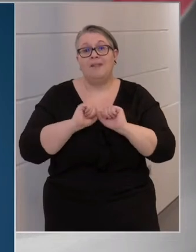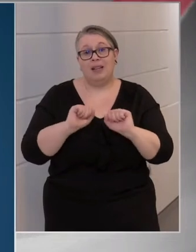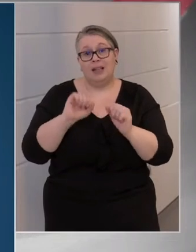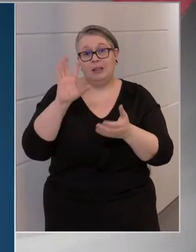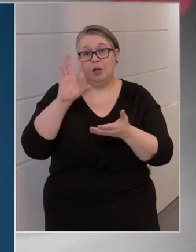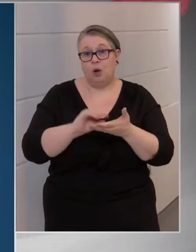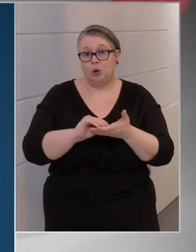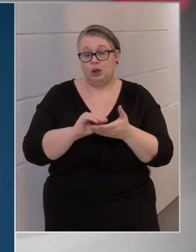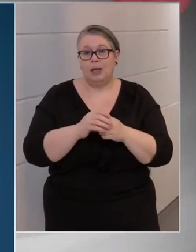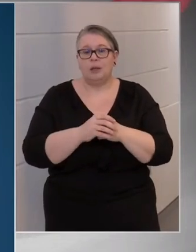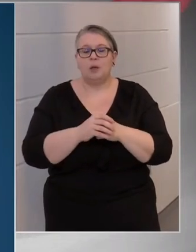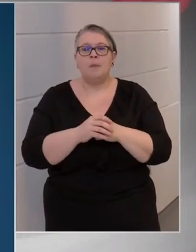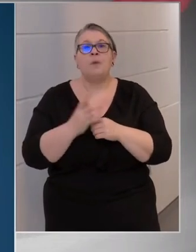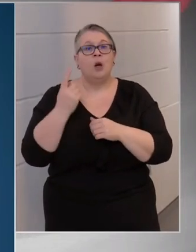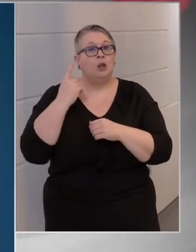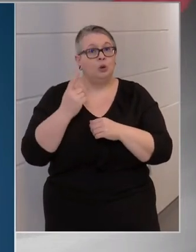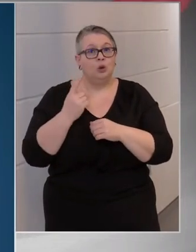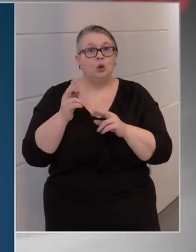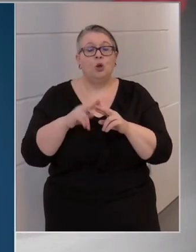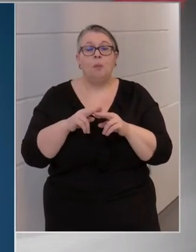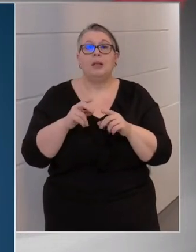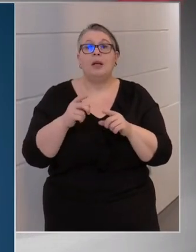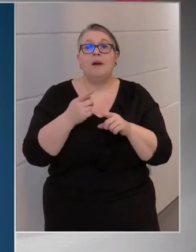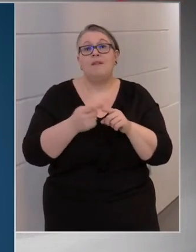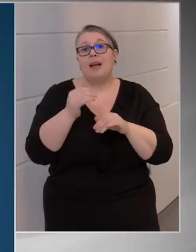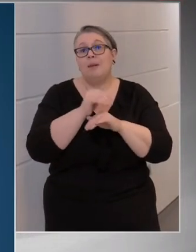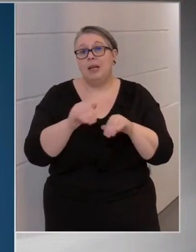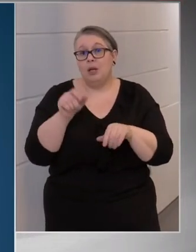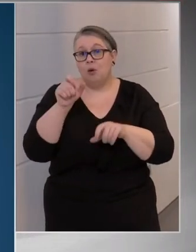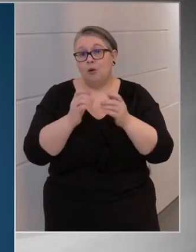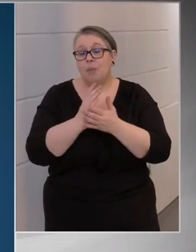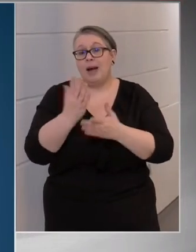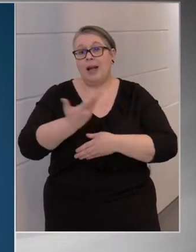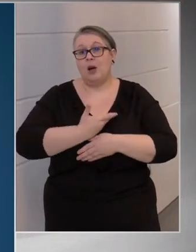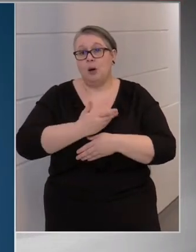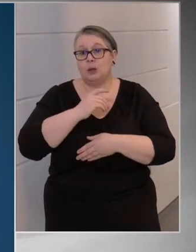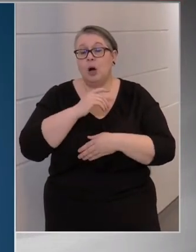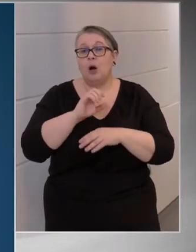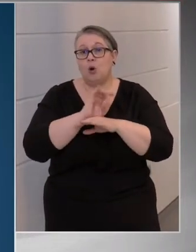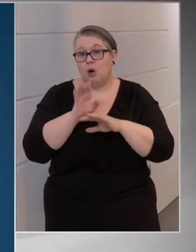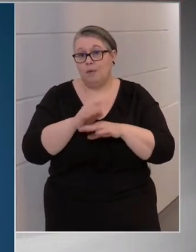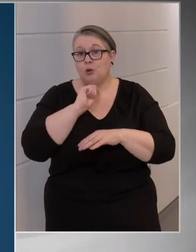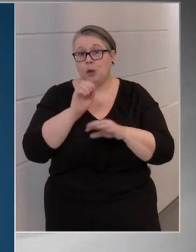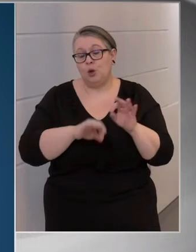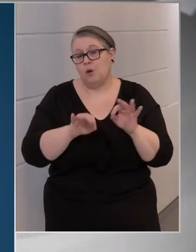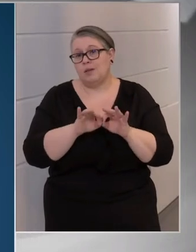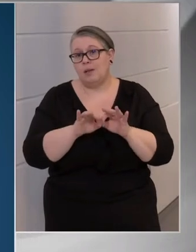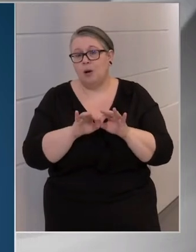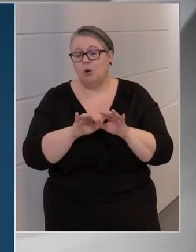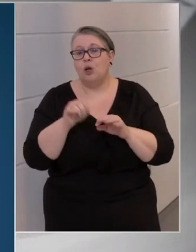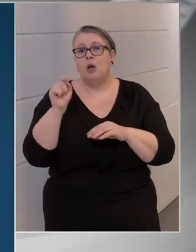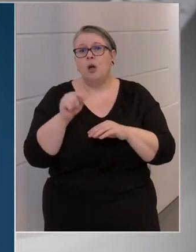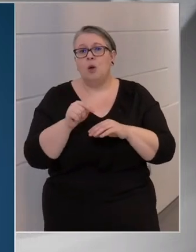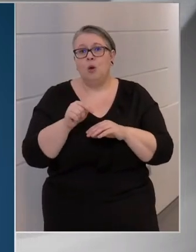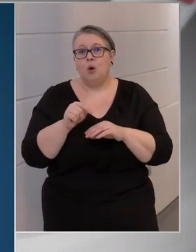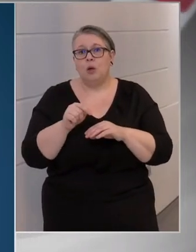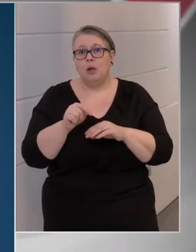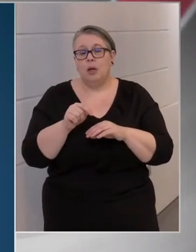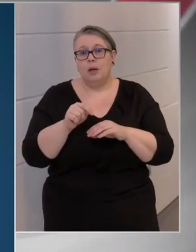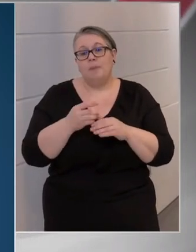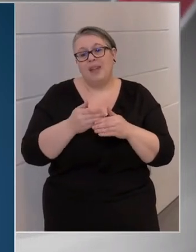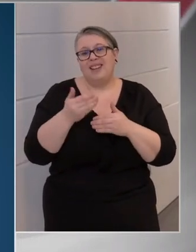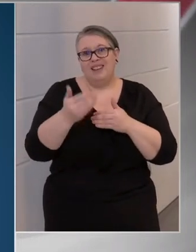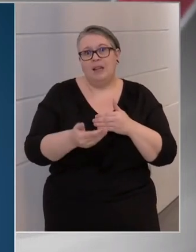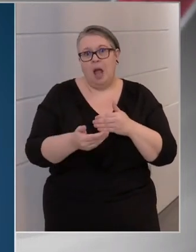lakosságnak, azt tudjuk, hogy több mint fél millióan kapták már el a koronavírust Magyarországon, ők egy ideig